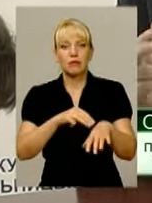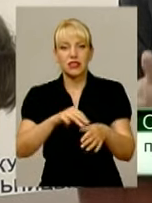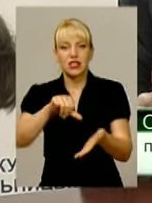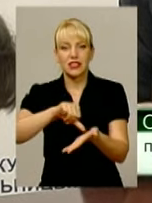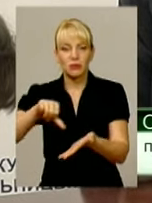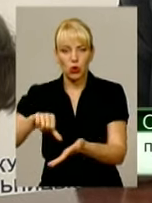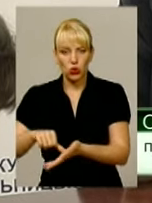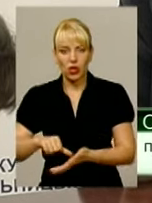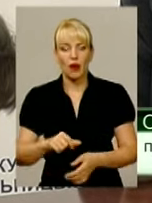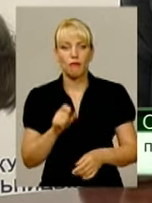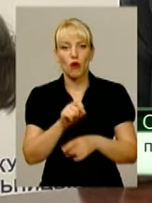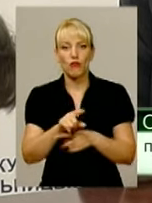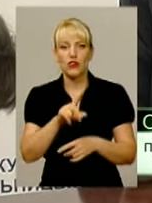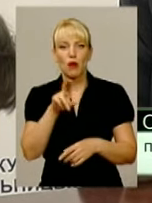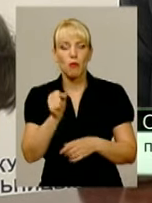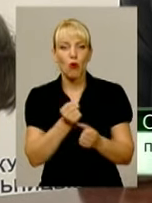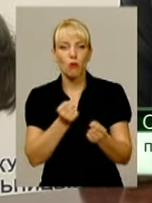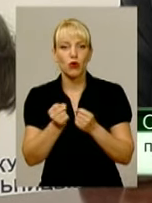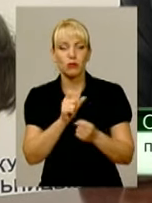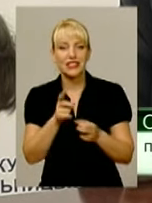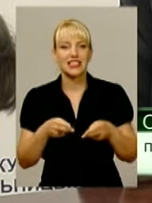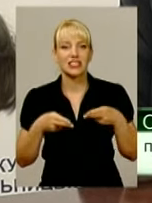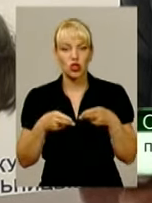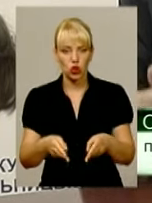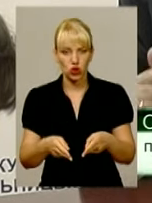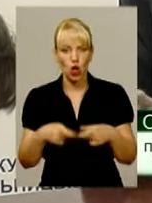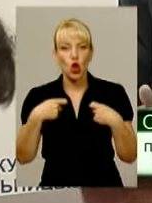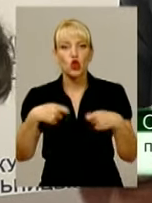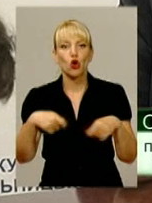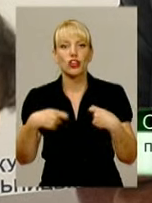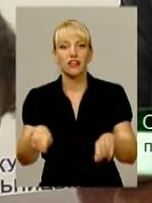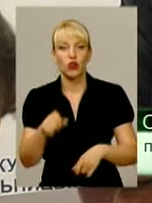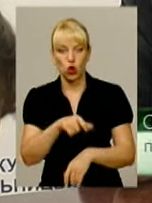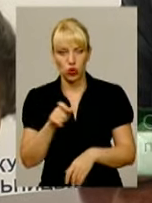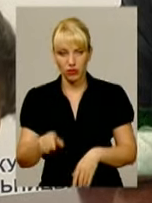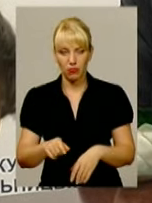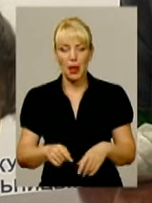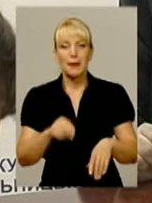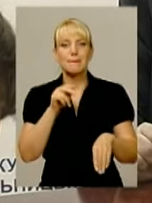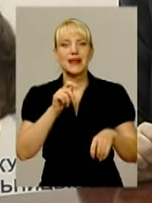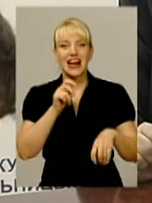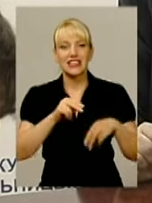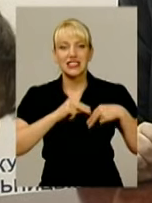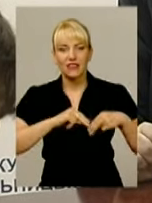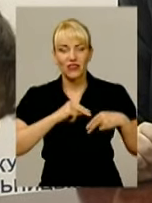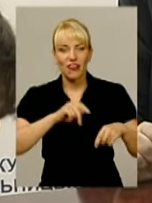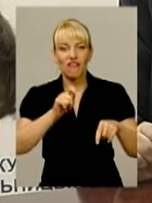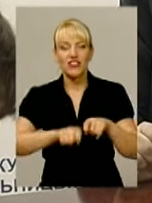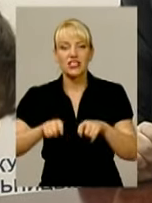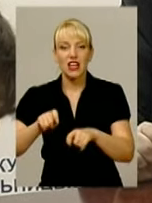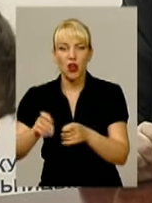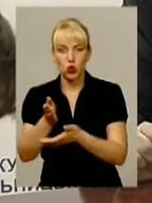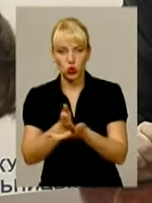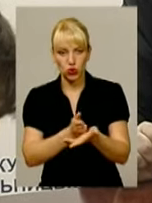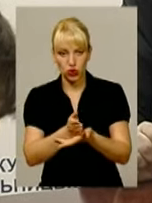упоропонаваження по боротьбі за злочинами, пов'язаними з торгівною людьми, працівник міського підрозділу державної фіскальної служби, два працівники